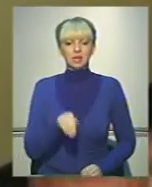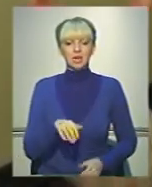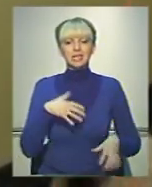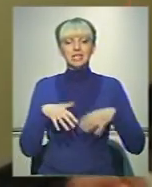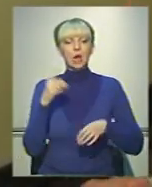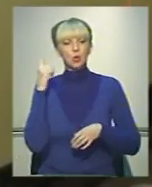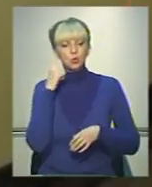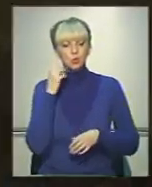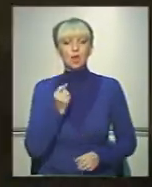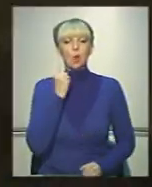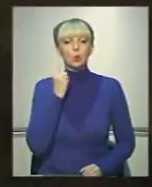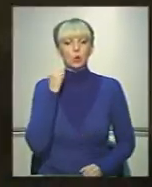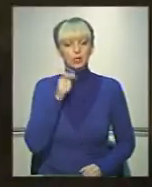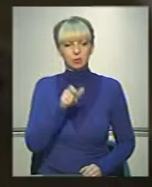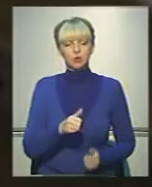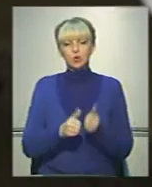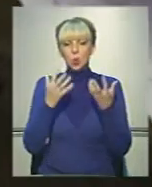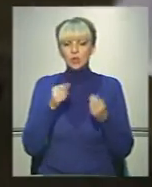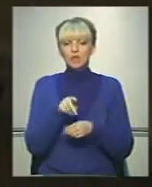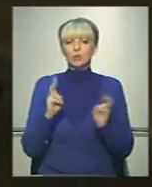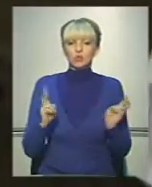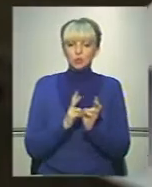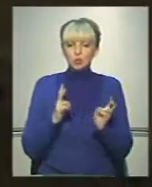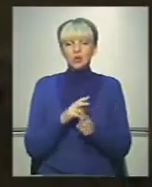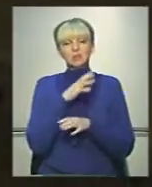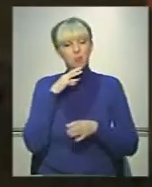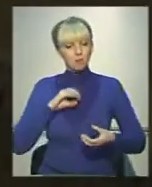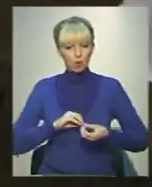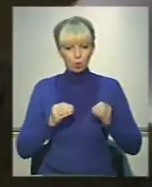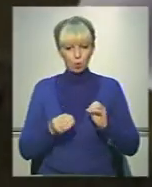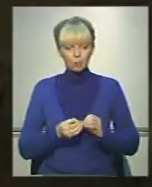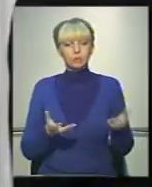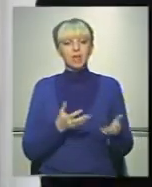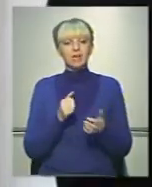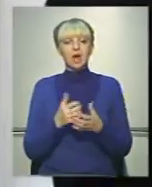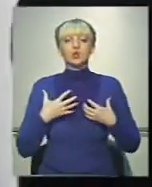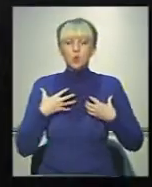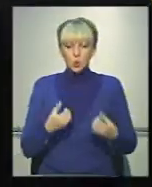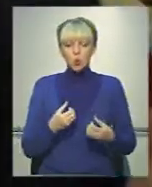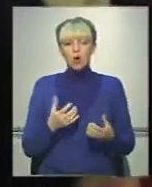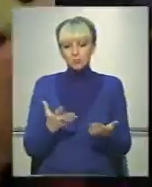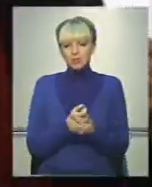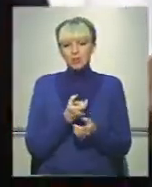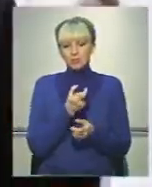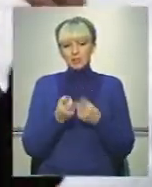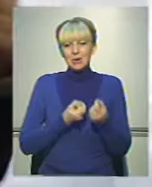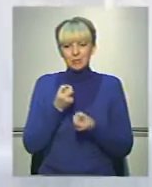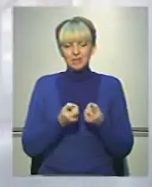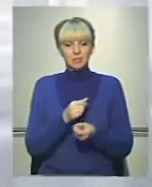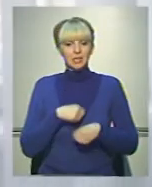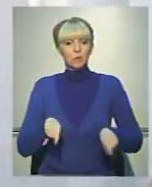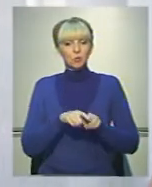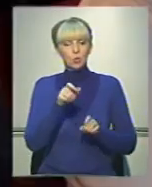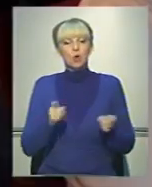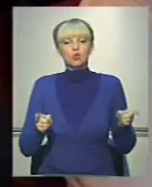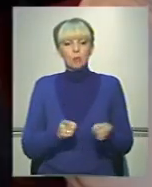слабочуючих та глухих людей. Щодня вони зустрічаються з багатьма проблемами, які для здорових видаються дрібницями. Саме аби такі